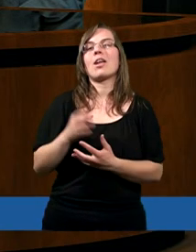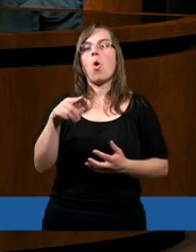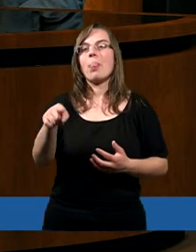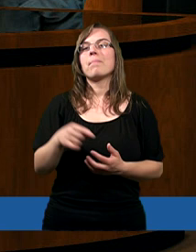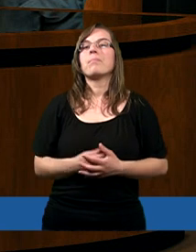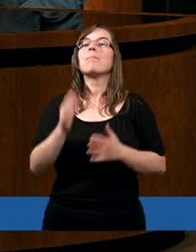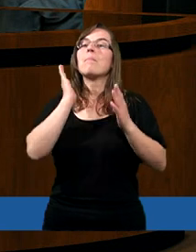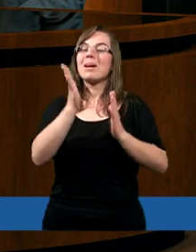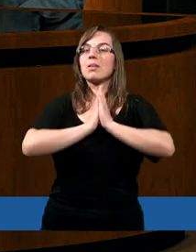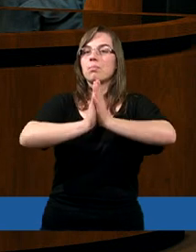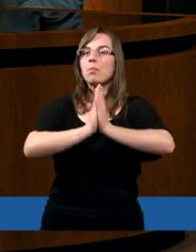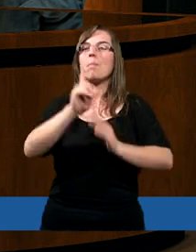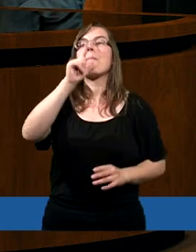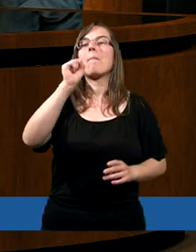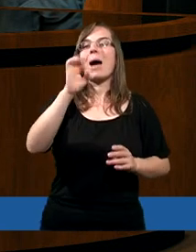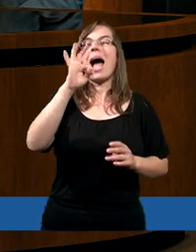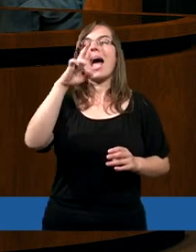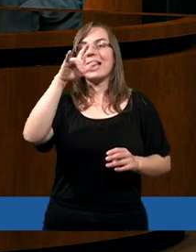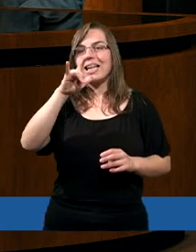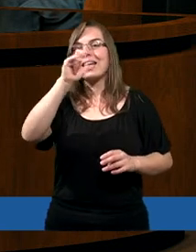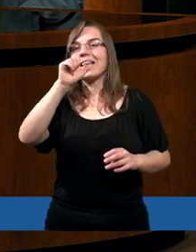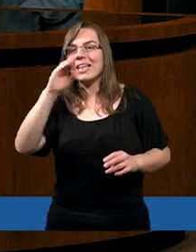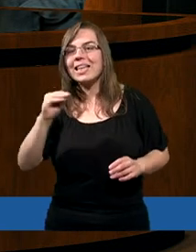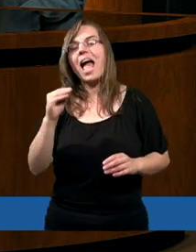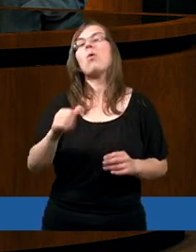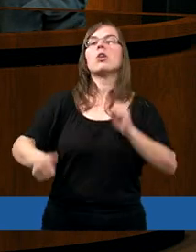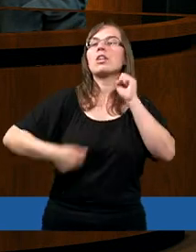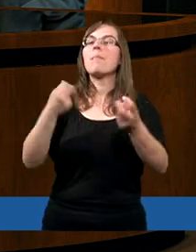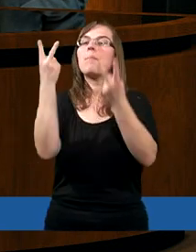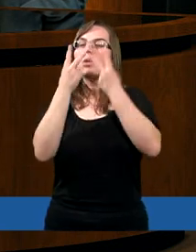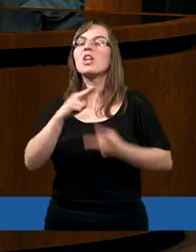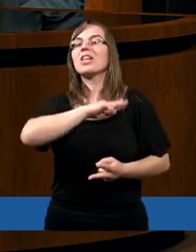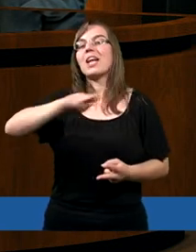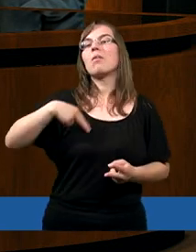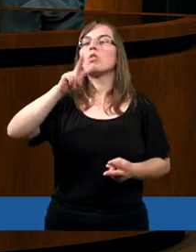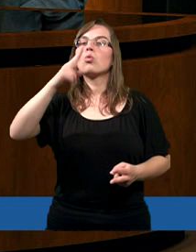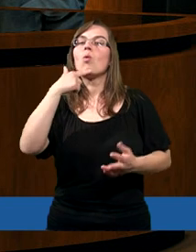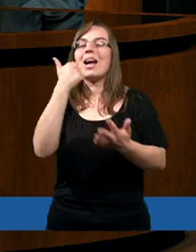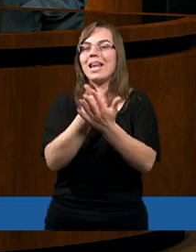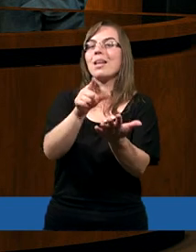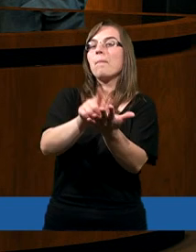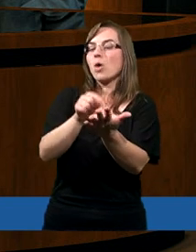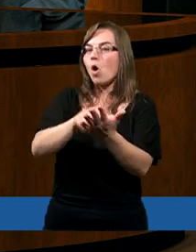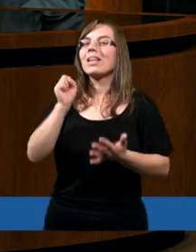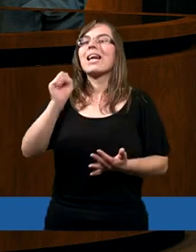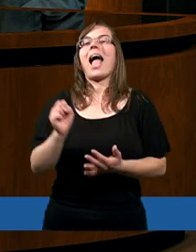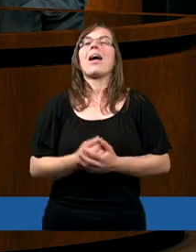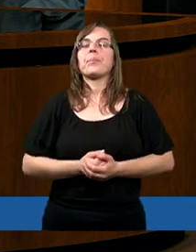Teraz będę prosił Patrycję, aby przeczytała nam drugi list Piotra,